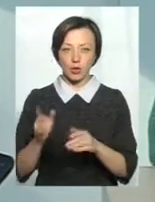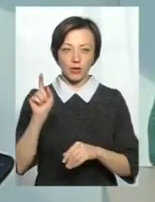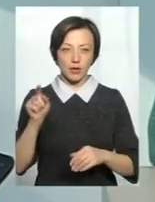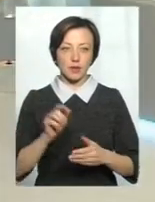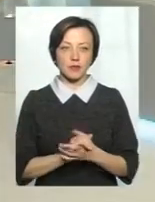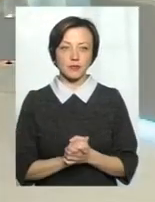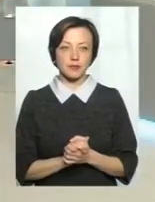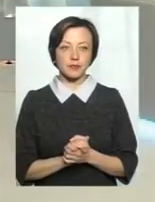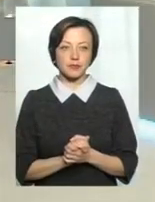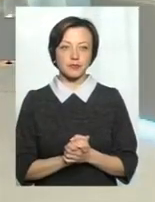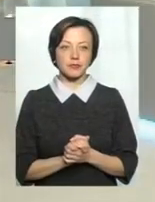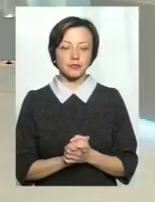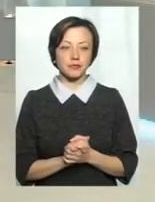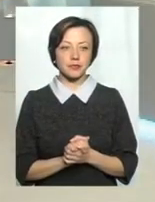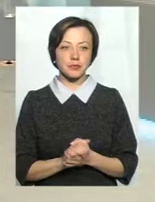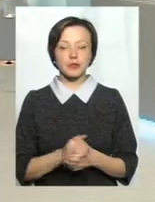Скажіть, будь ласка,